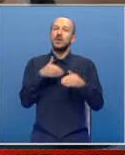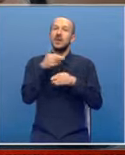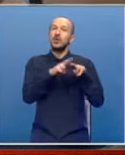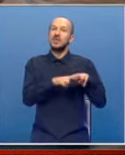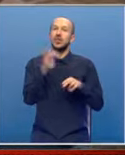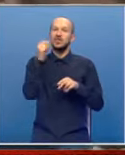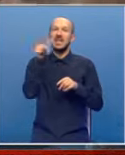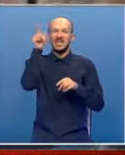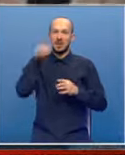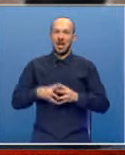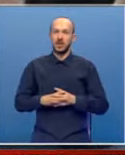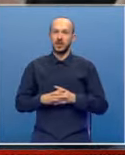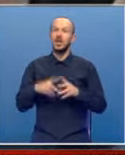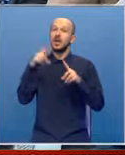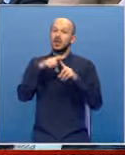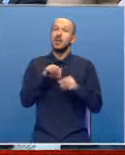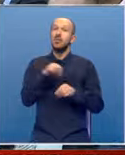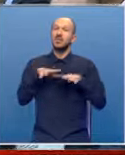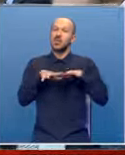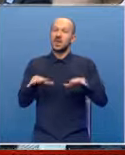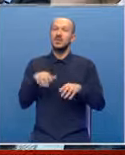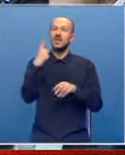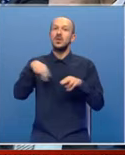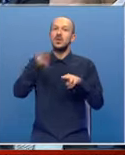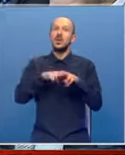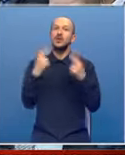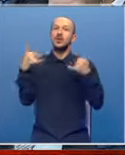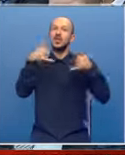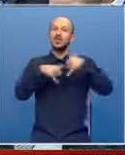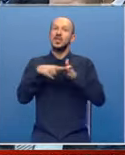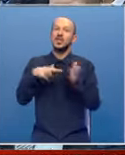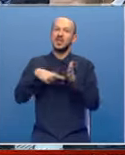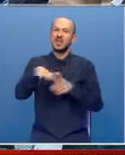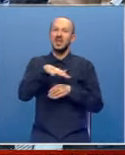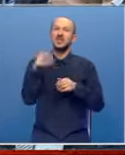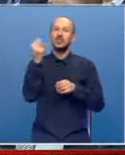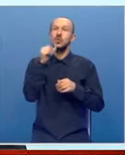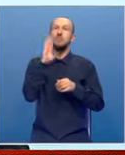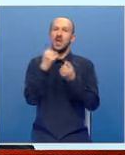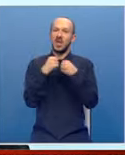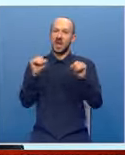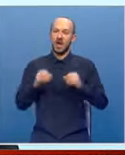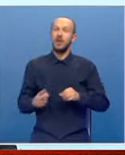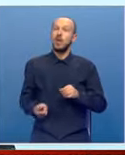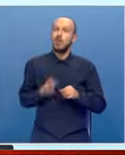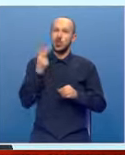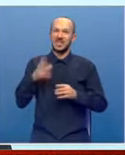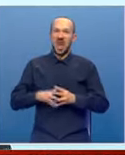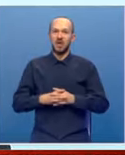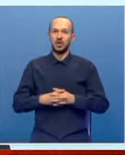ostatku Srpske i Srbije. Trebinje se ubrzano razvija i jedna je od najvećih turističkih destinacija u Srpskoj i BiH. Ponosan